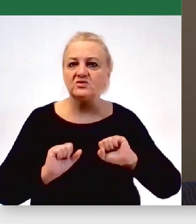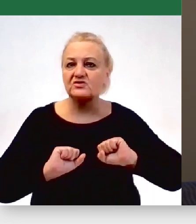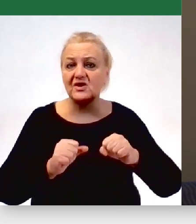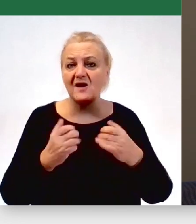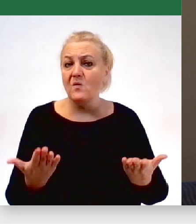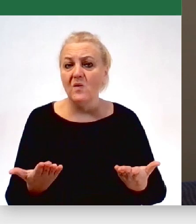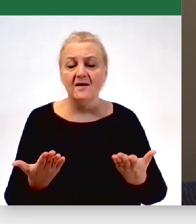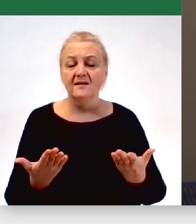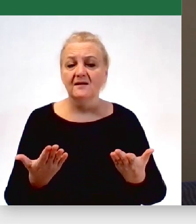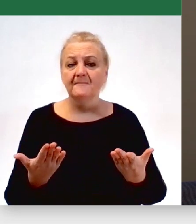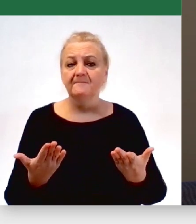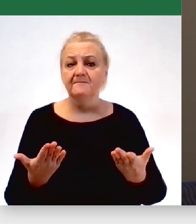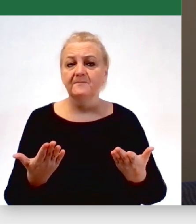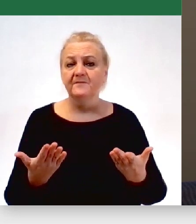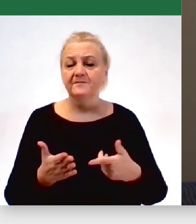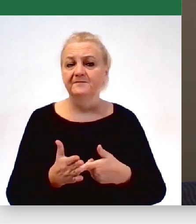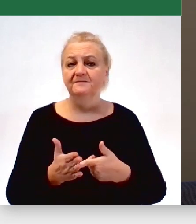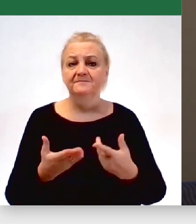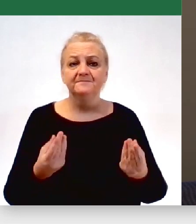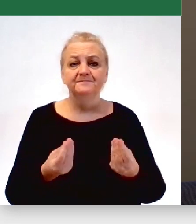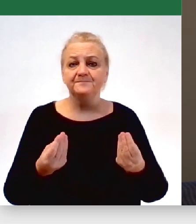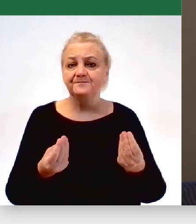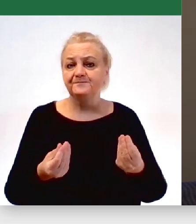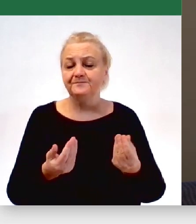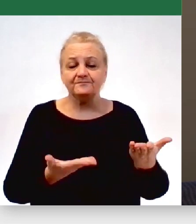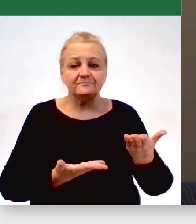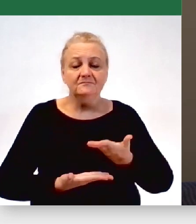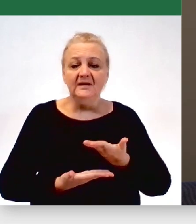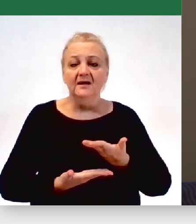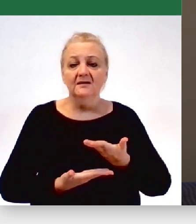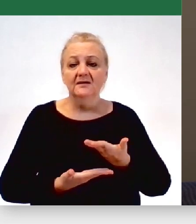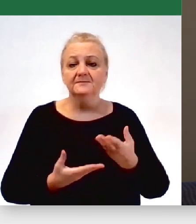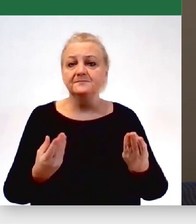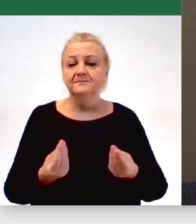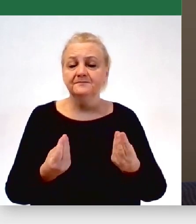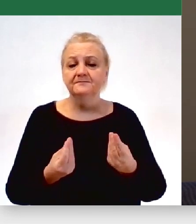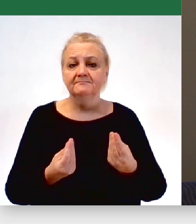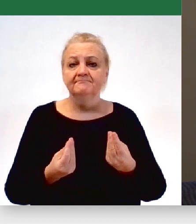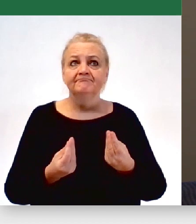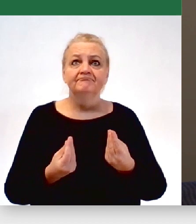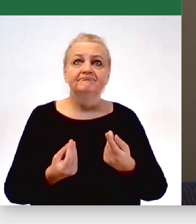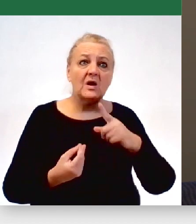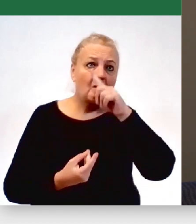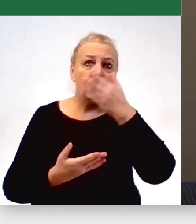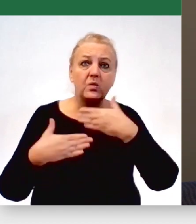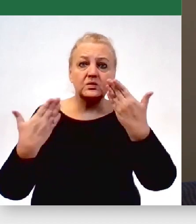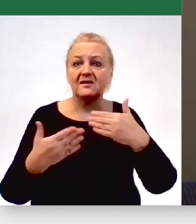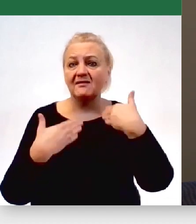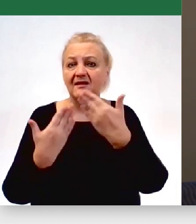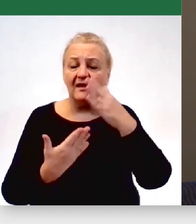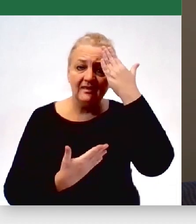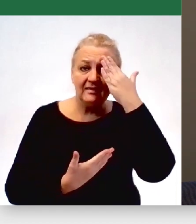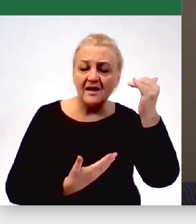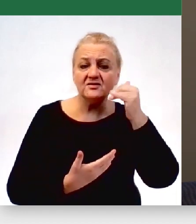po prostu dadzą nadzieję naszym mieszkańcom, że ten kryzys